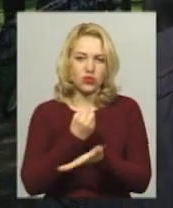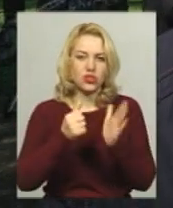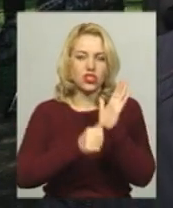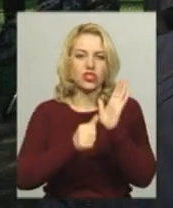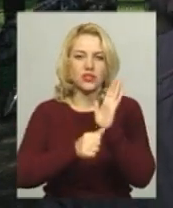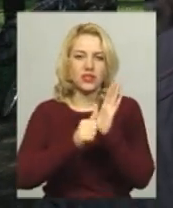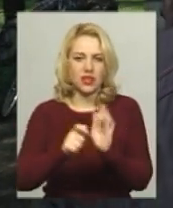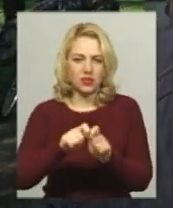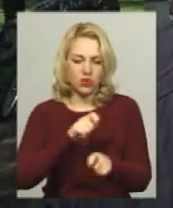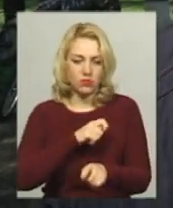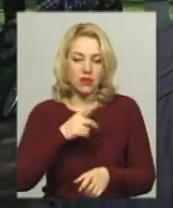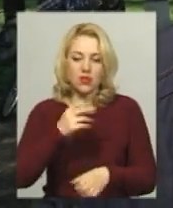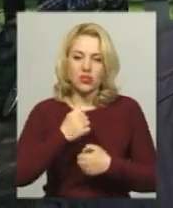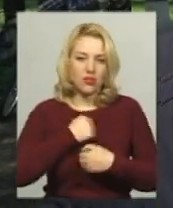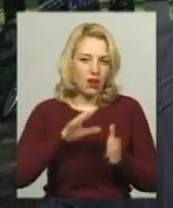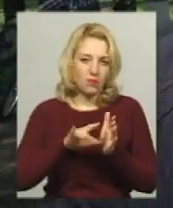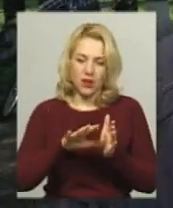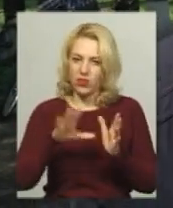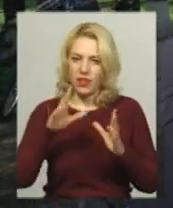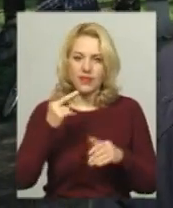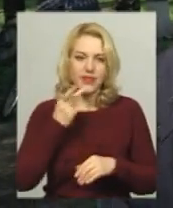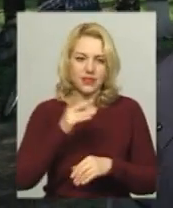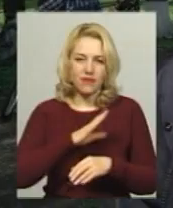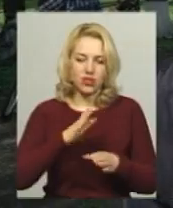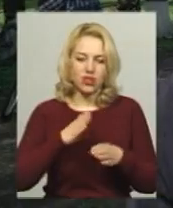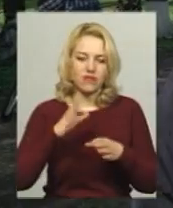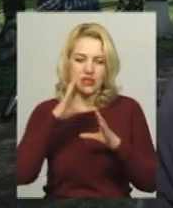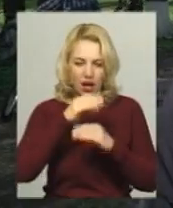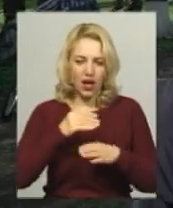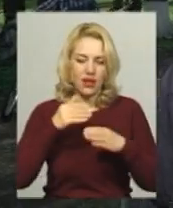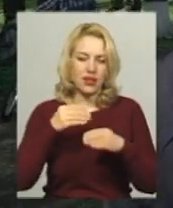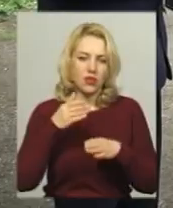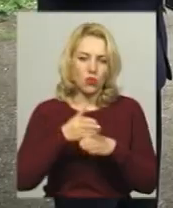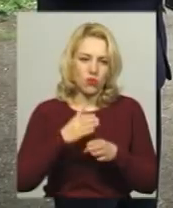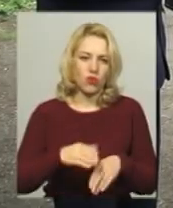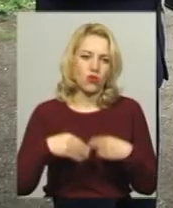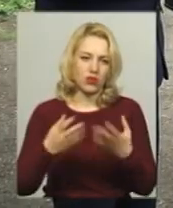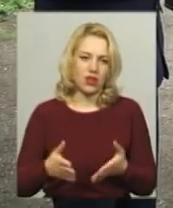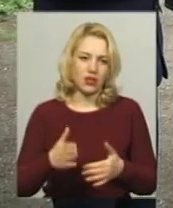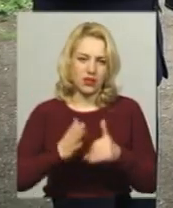бригада не завжди встигає надати кваліфіковану медичну допомогу пацієнту.